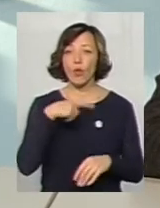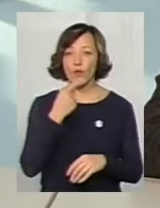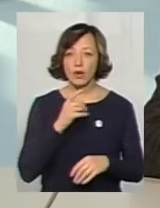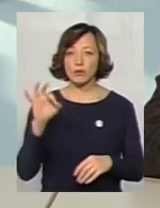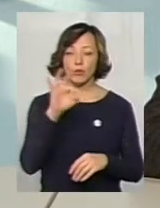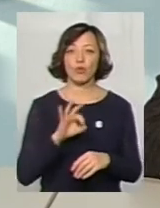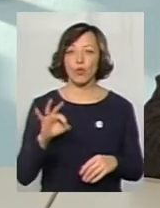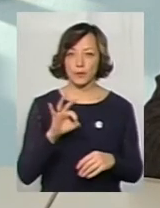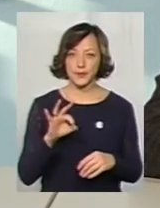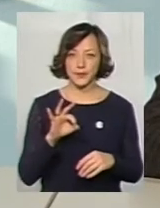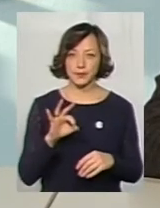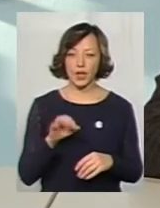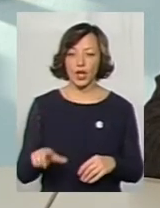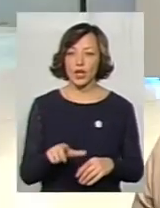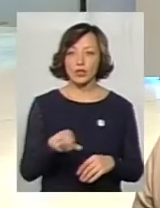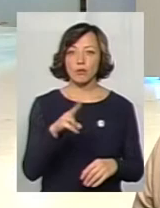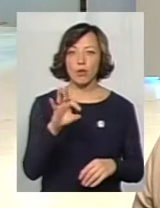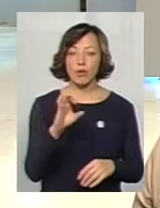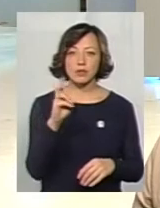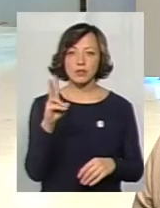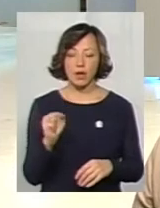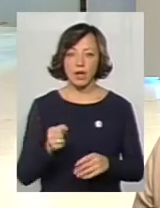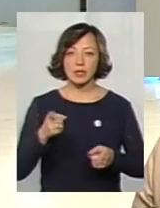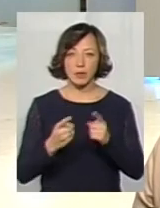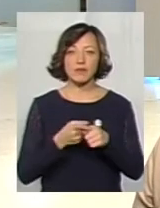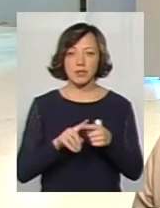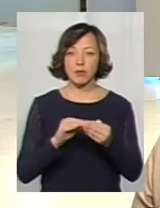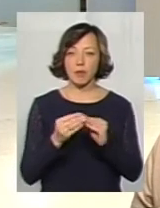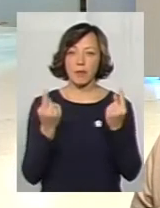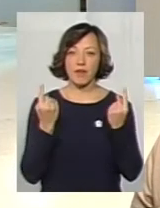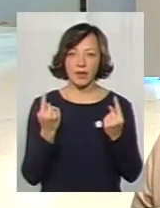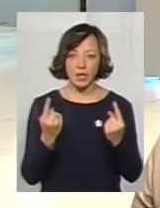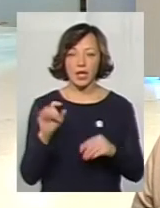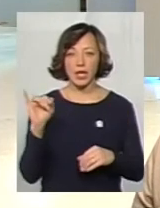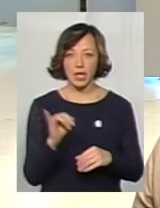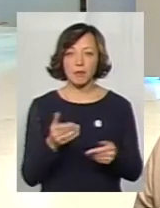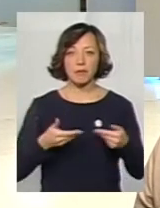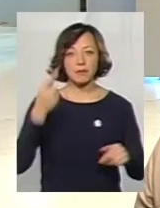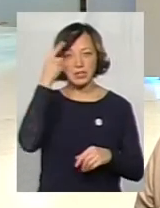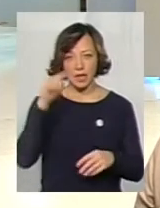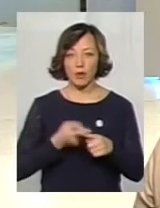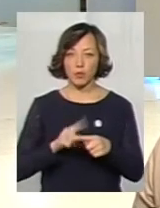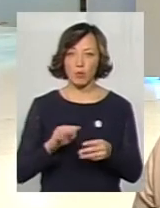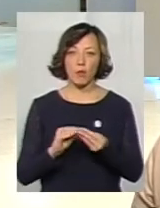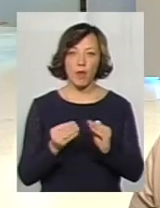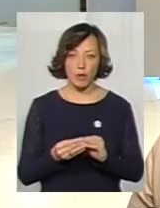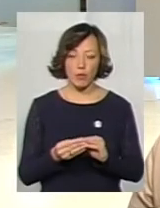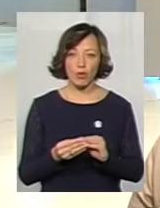безпосередньо про річку Плоску, насправді це проблема, велика проблема, і ми знаємо ту проблему.